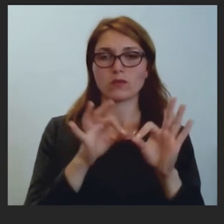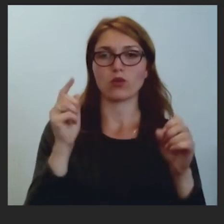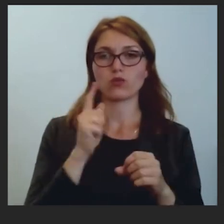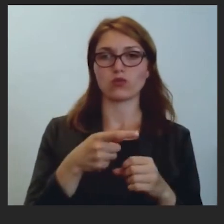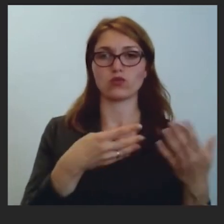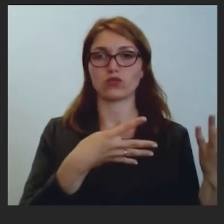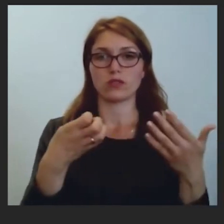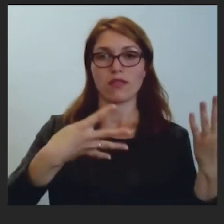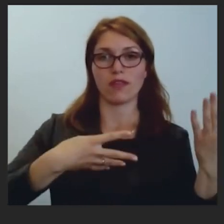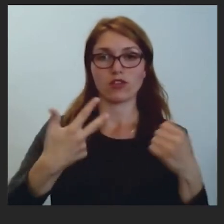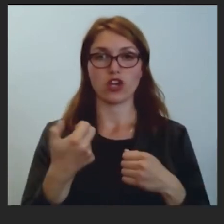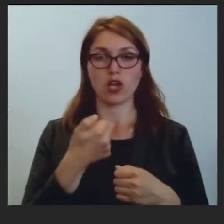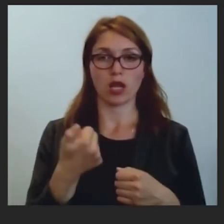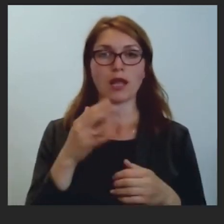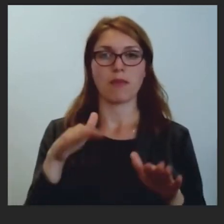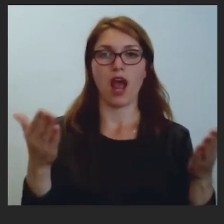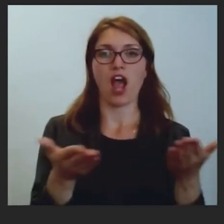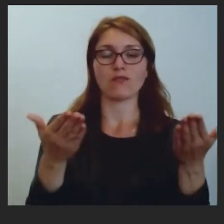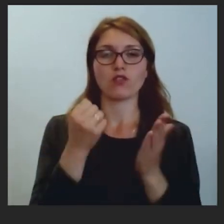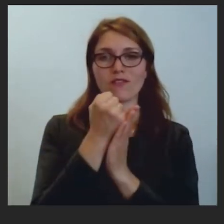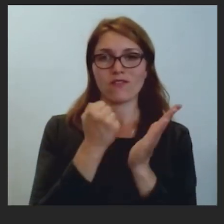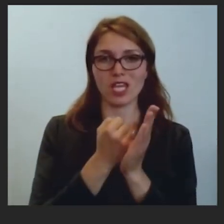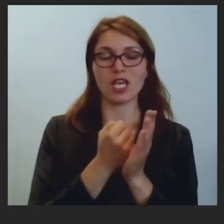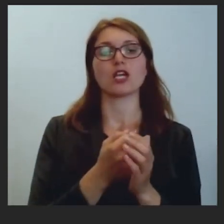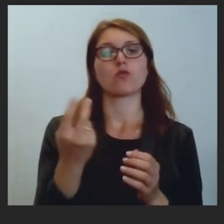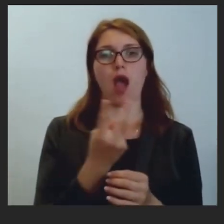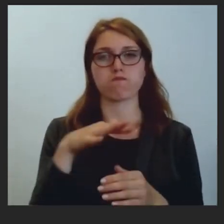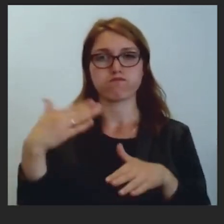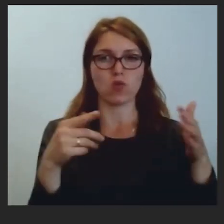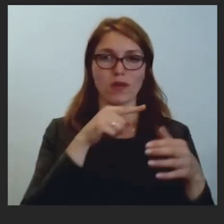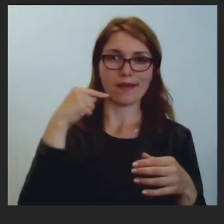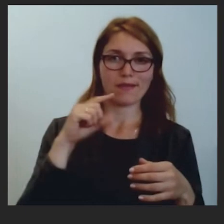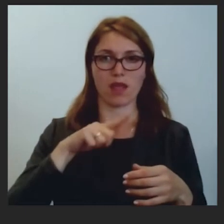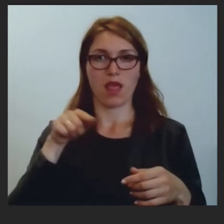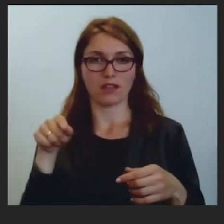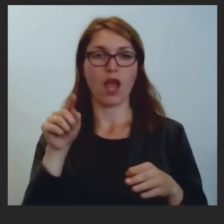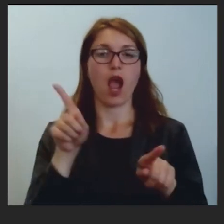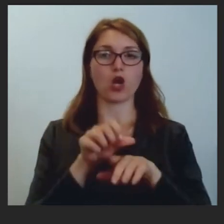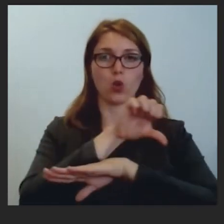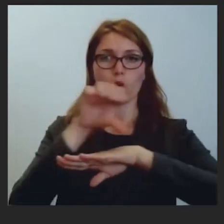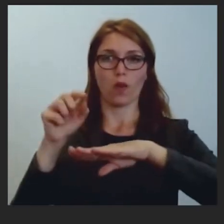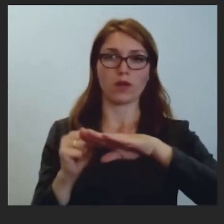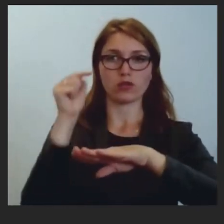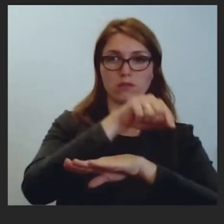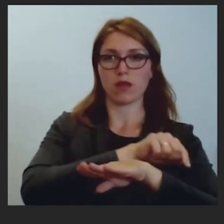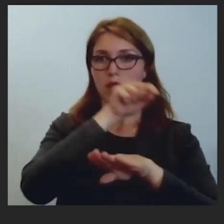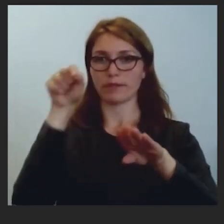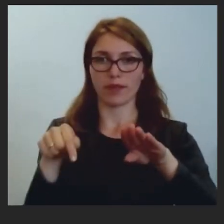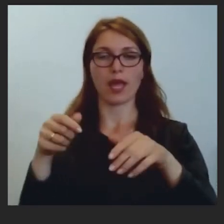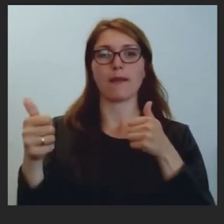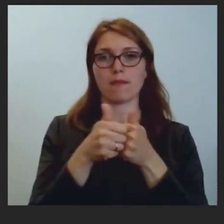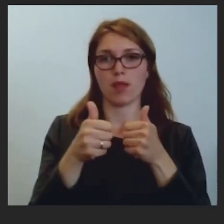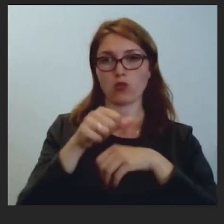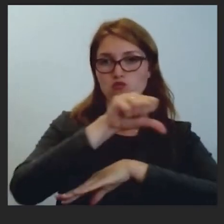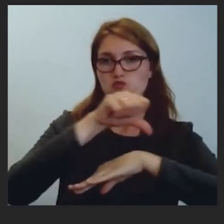atvieglotu vīzu izsniegšanu appusēju Krievijai un Latvijai. un ceļošana pāri robežai, pierobežas rajonos. Tas tiek